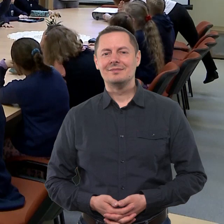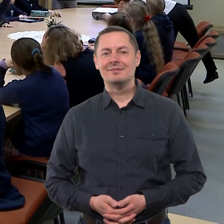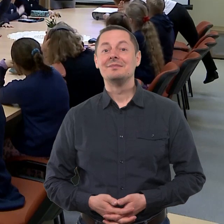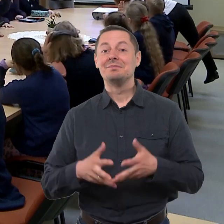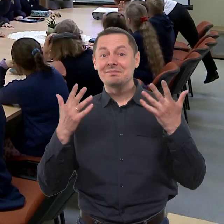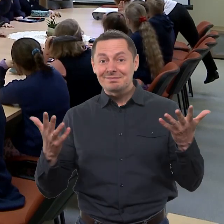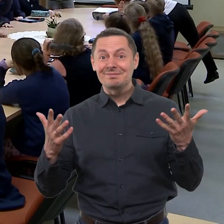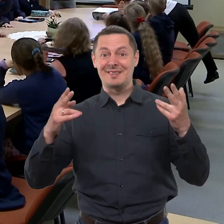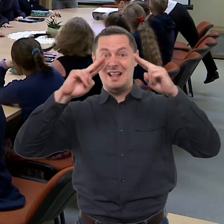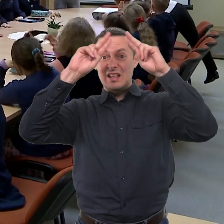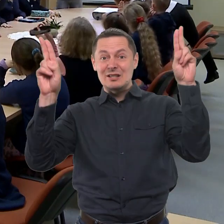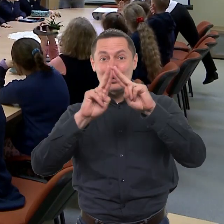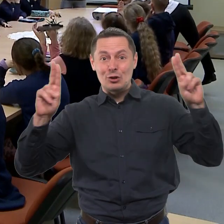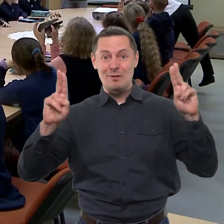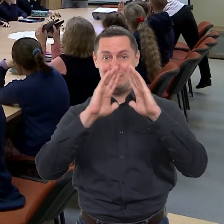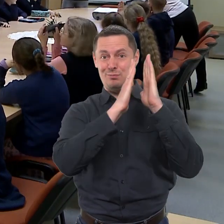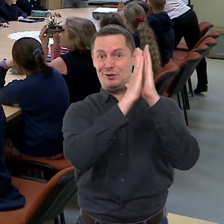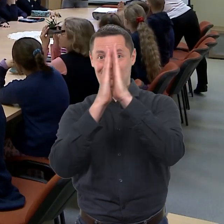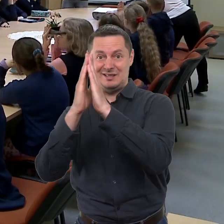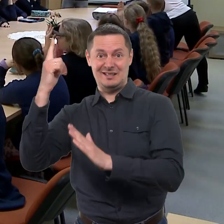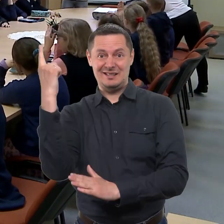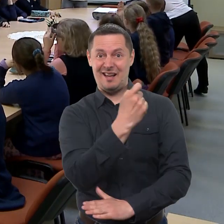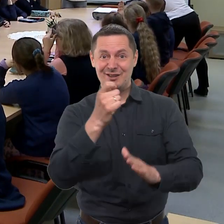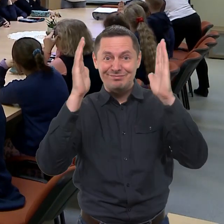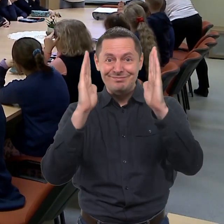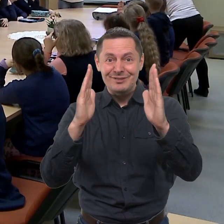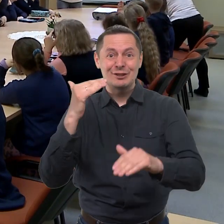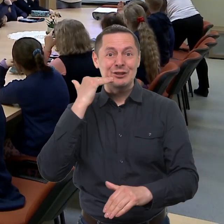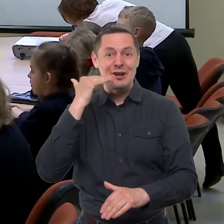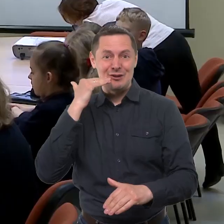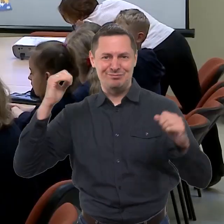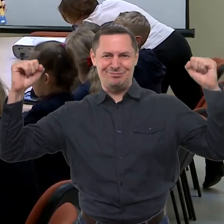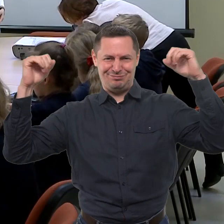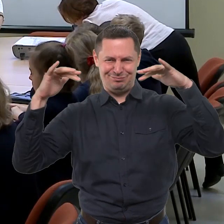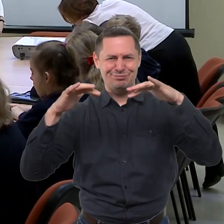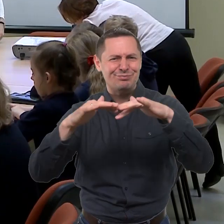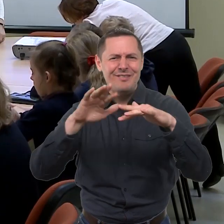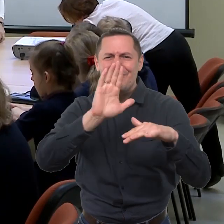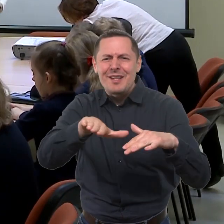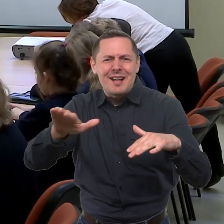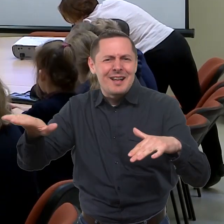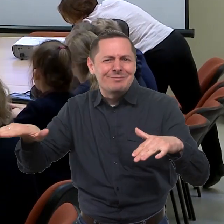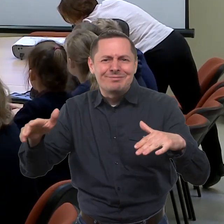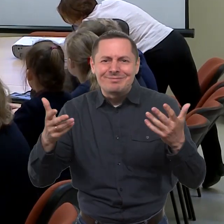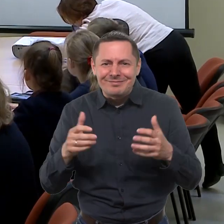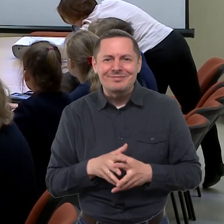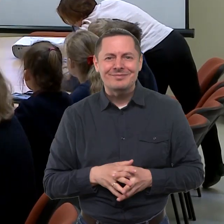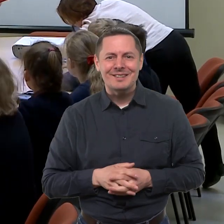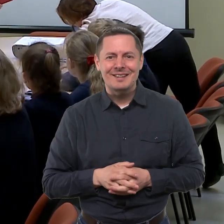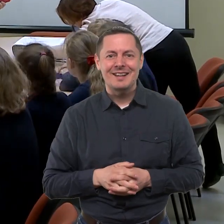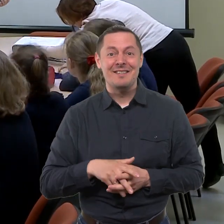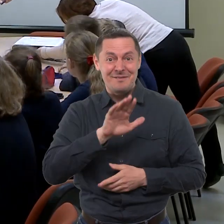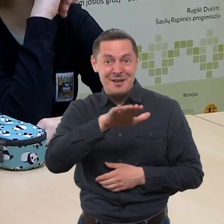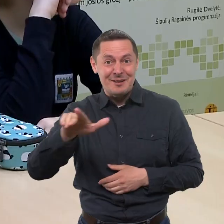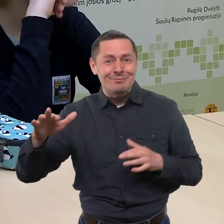Minent nacionalinė Lietuvos bibliotekų savaitė iš Šiaulių miesto savivaldybės viešosios bibliotekos aido filialas subužėjo